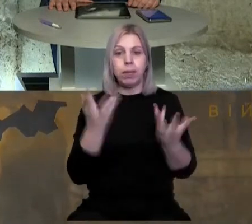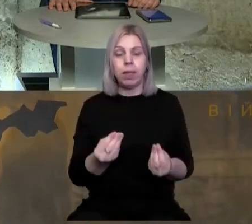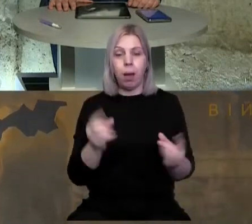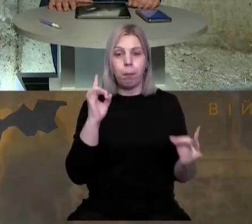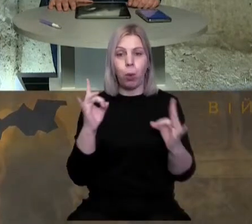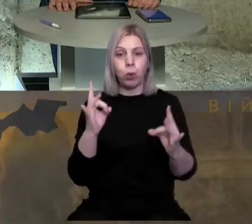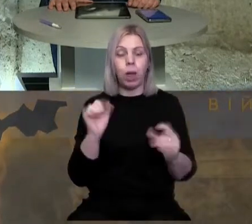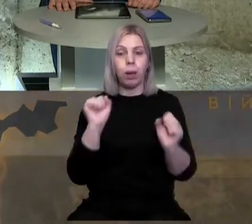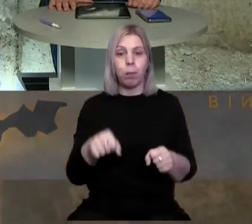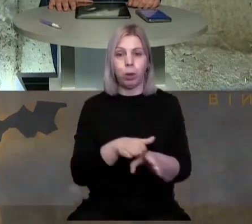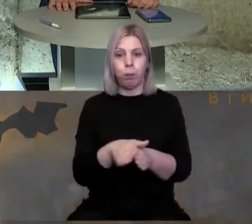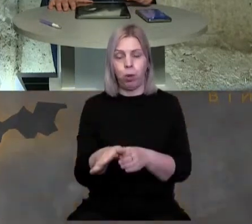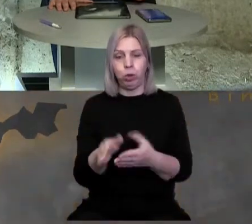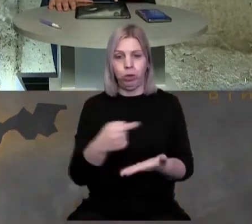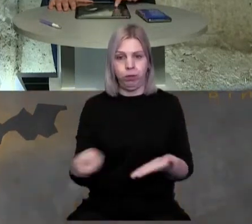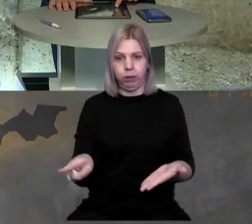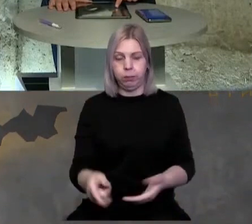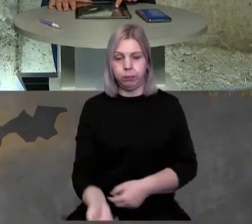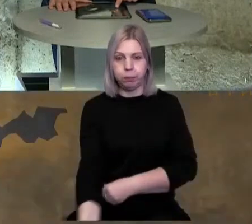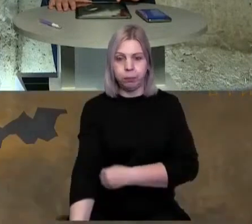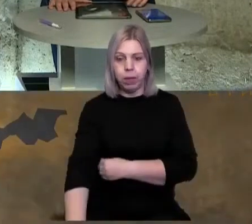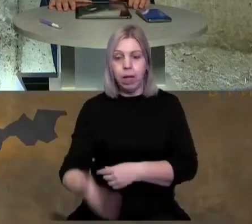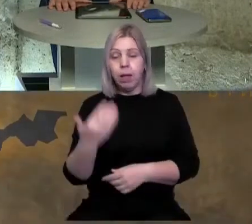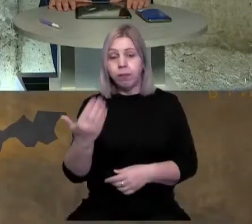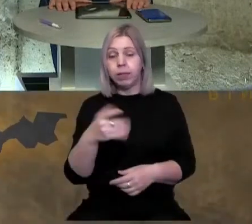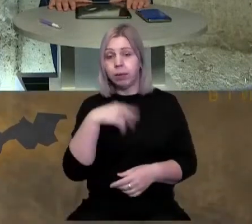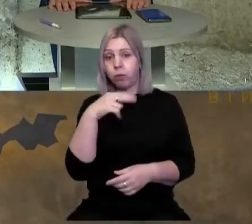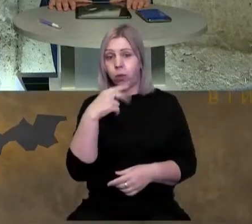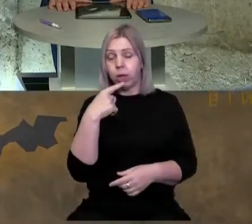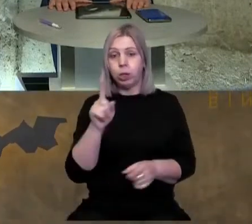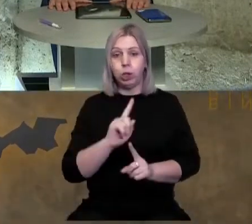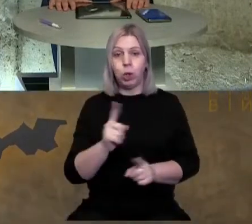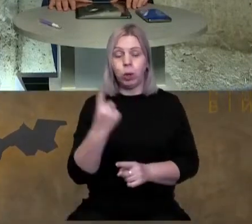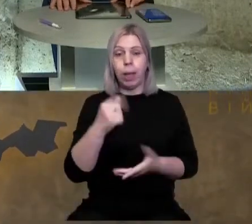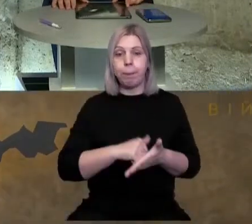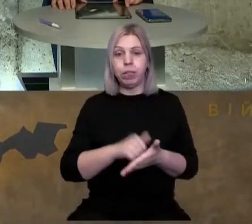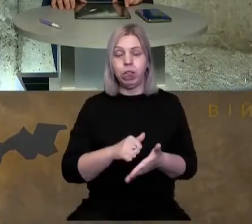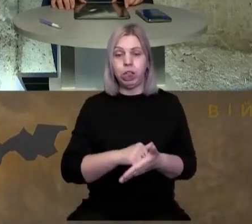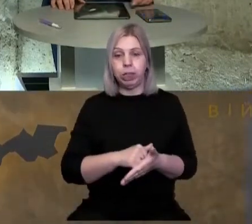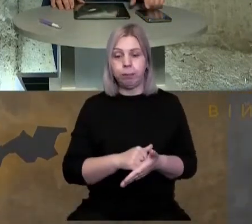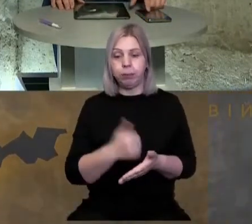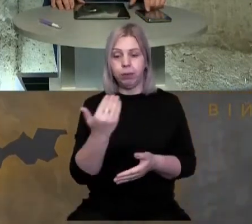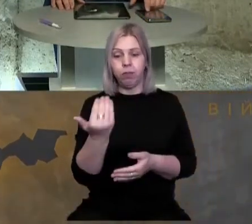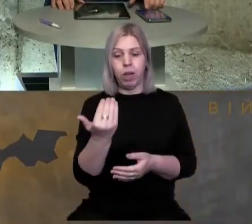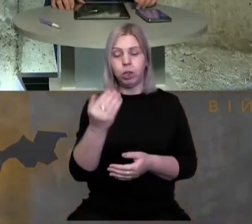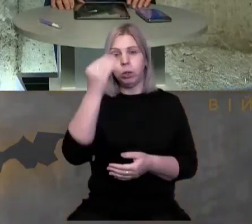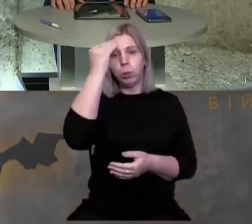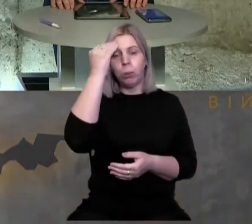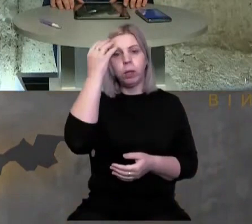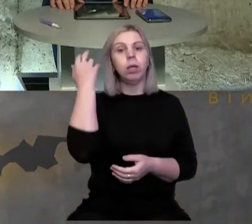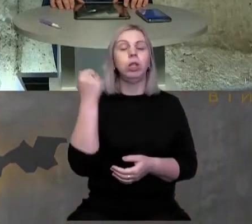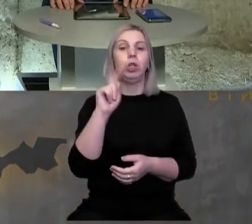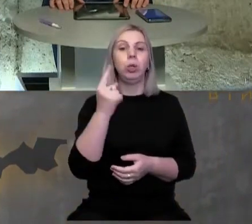пролунали, може повністю обочерпати. От ви зауважили, що одна із причин вашої думки,